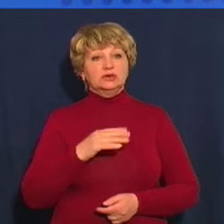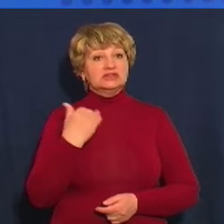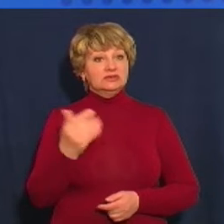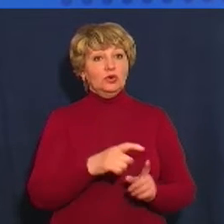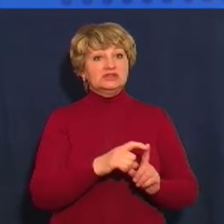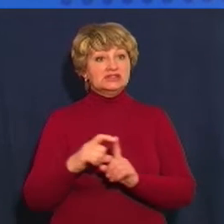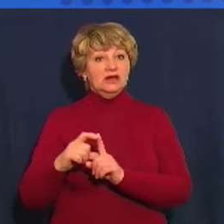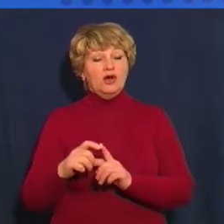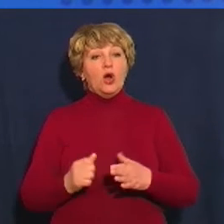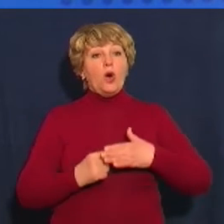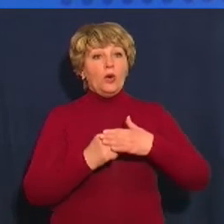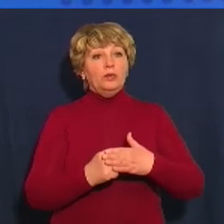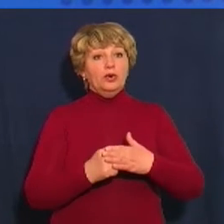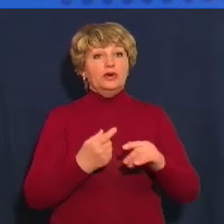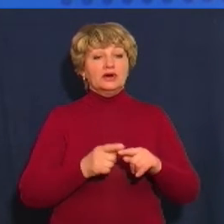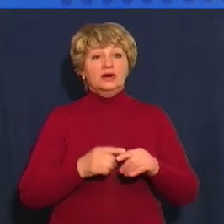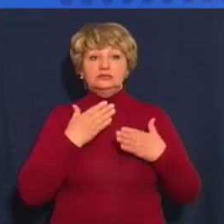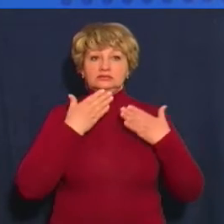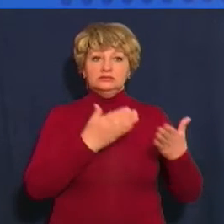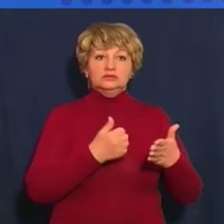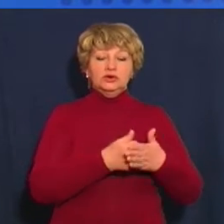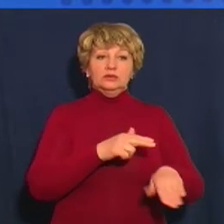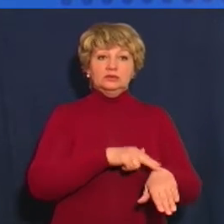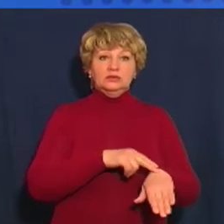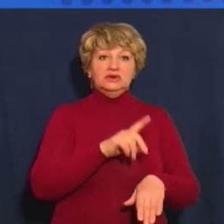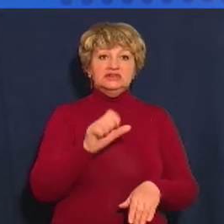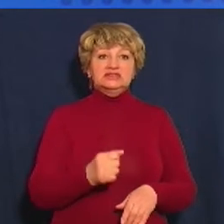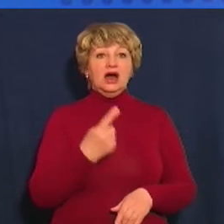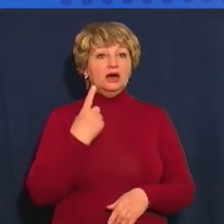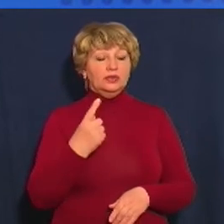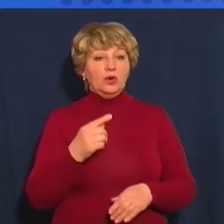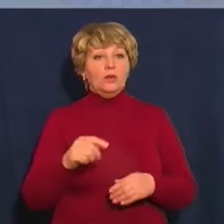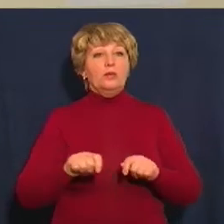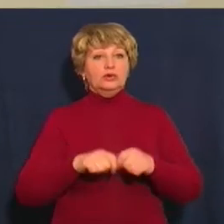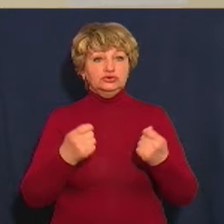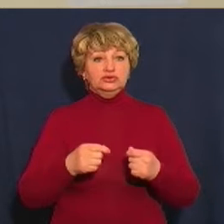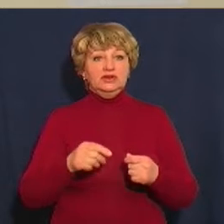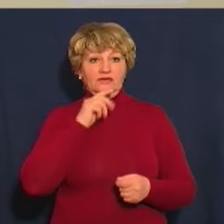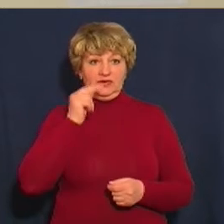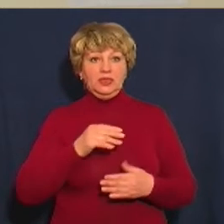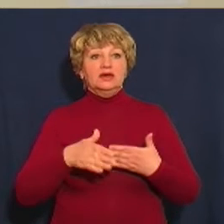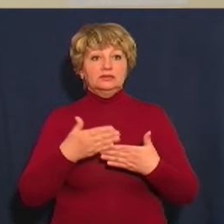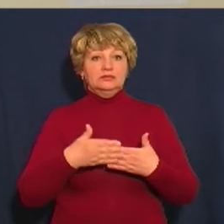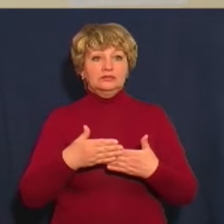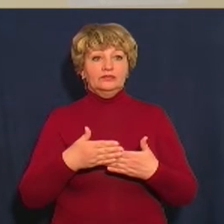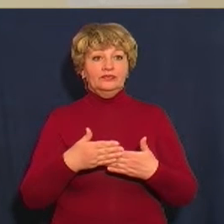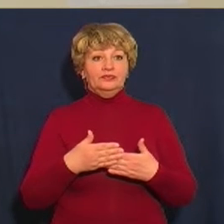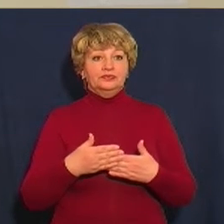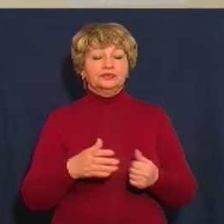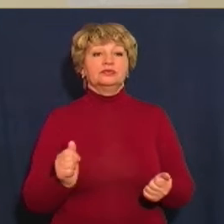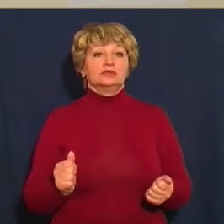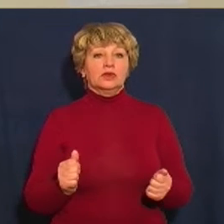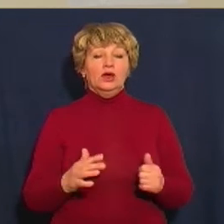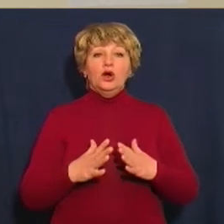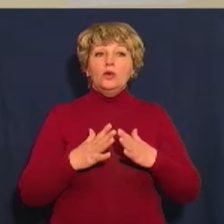опора скерувала до правоохоронних органів. За одне порушення винних покарали. Вони в абсолютній більшості